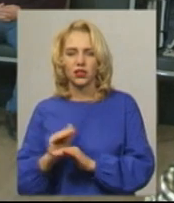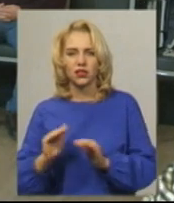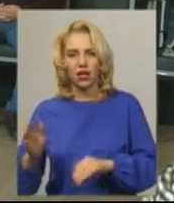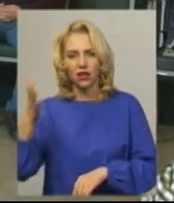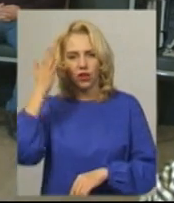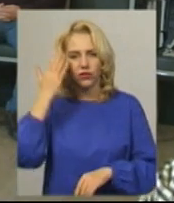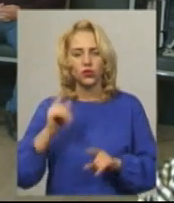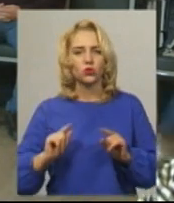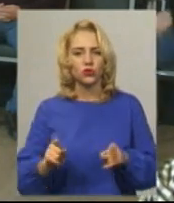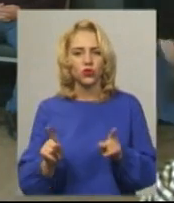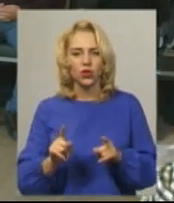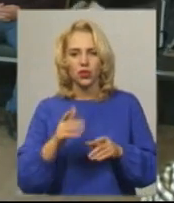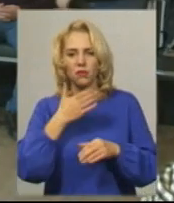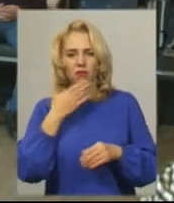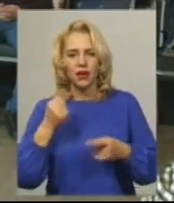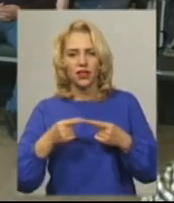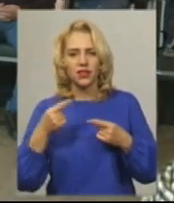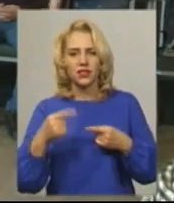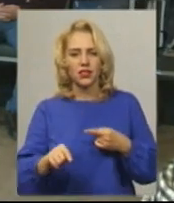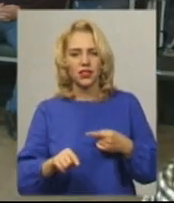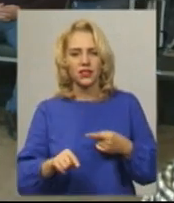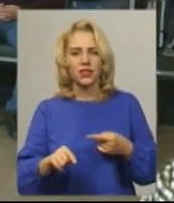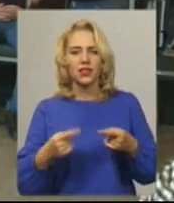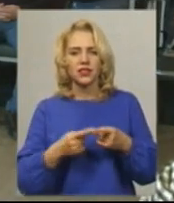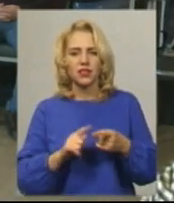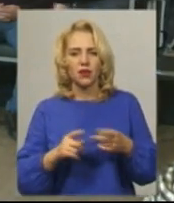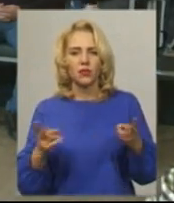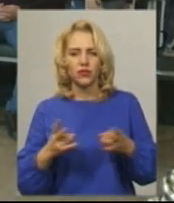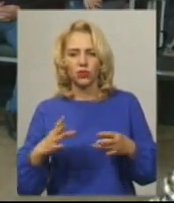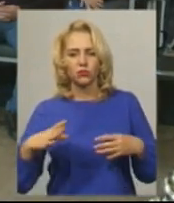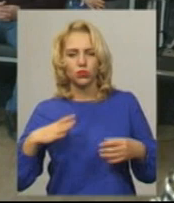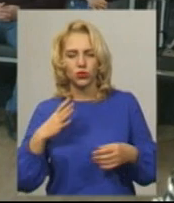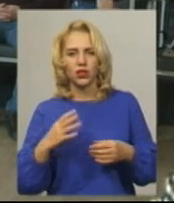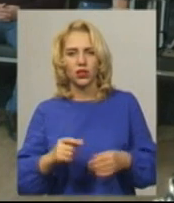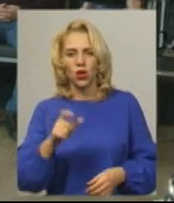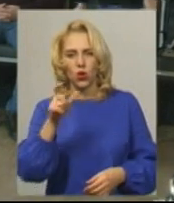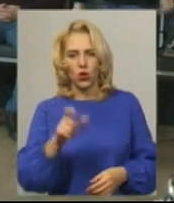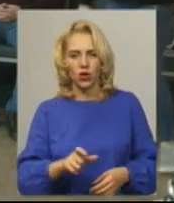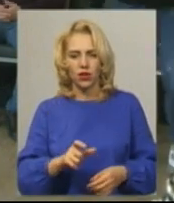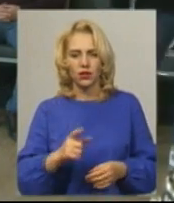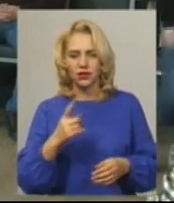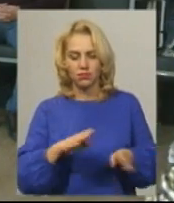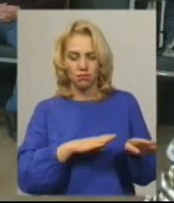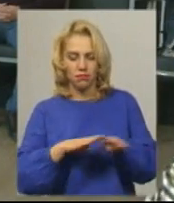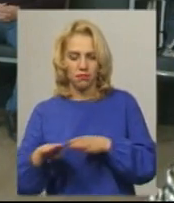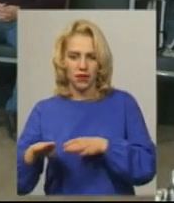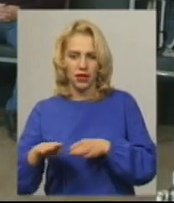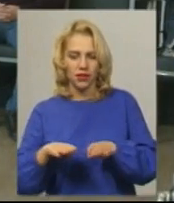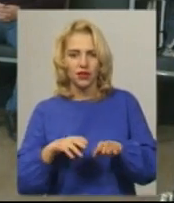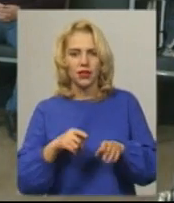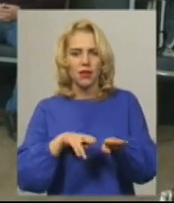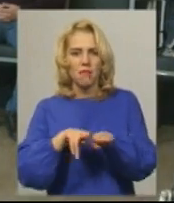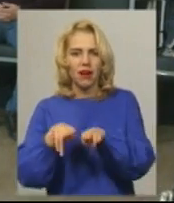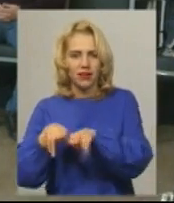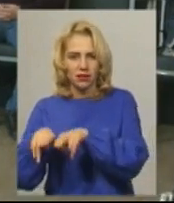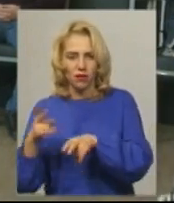талановитих. Тому що немає різниці. Це повинен бути єдиний паркет, це повинен бути гарний